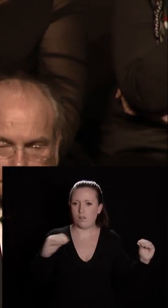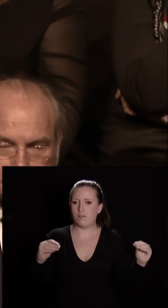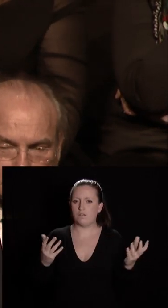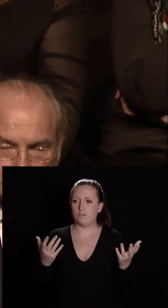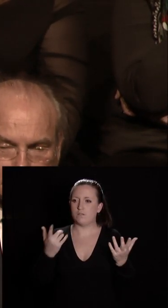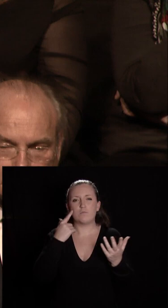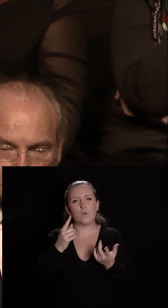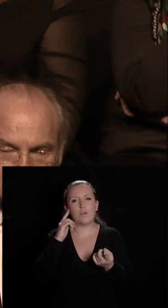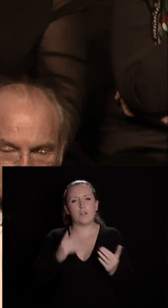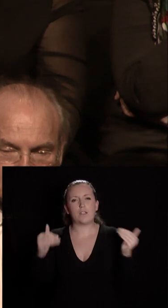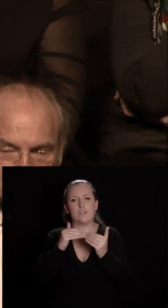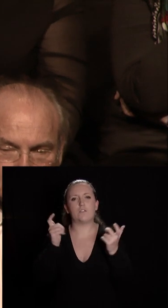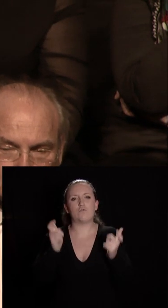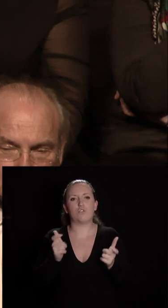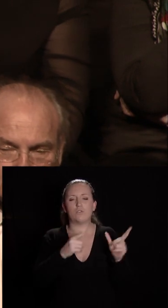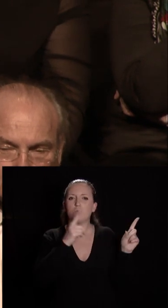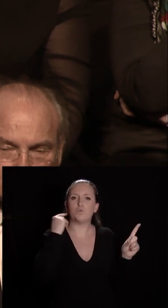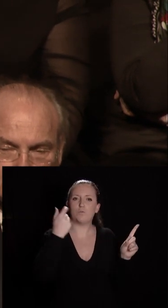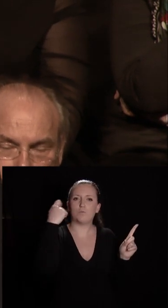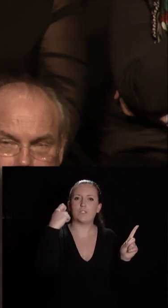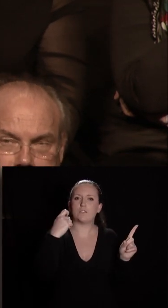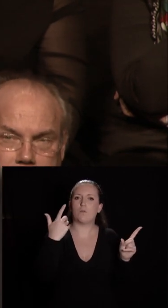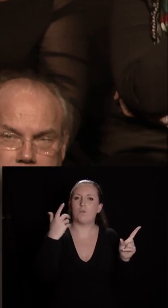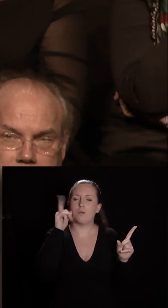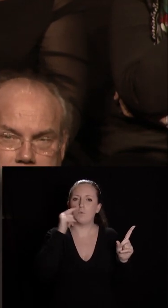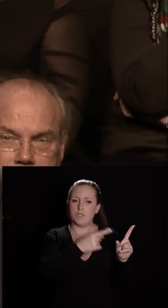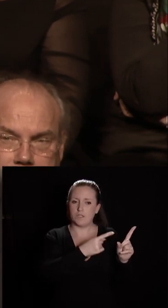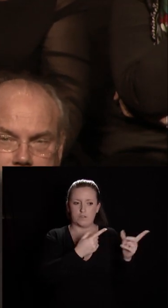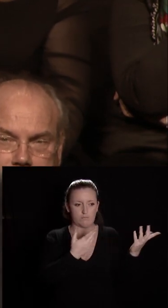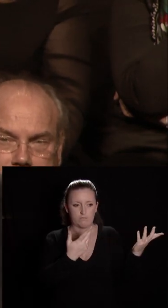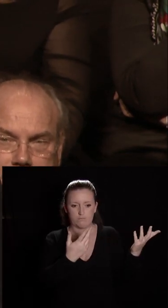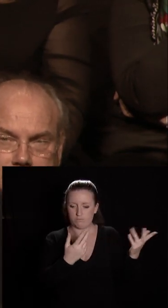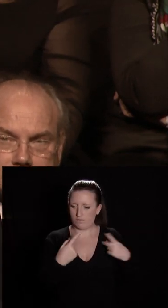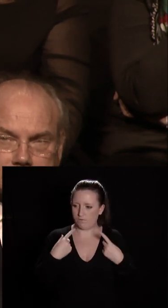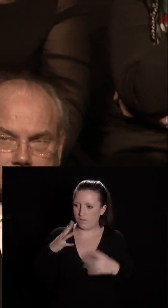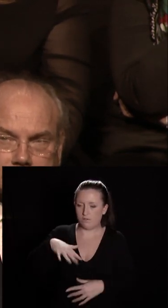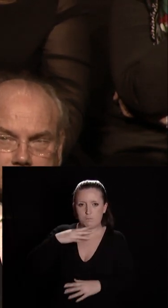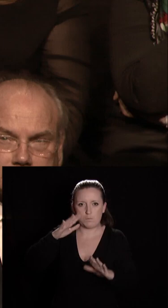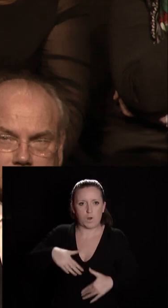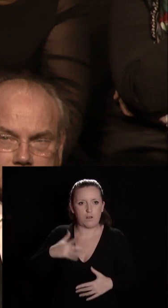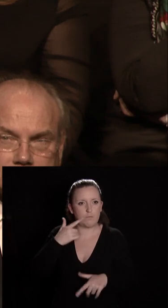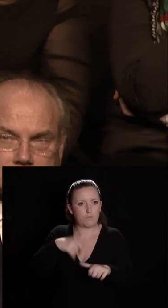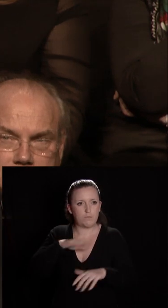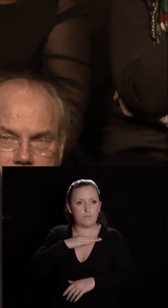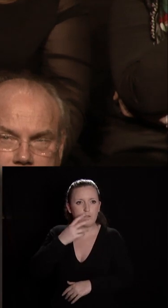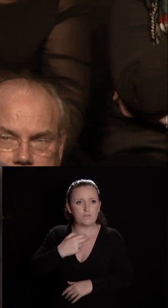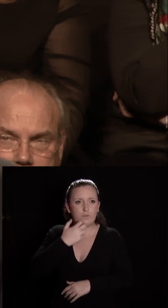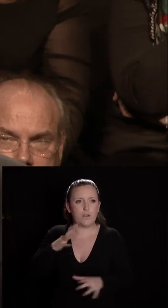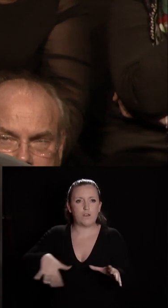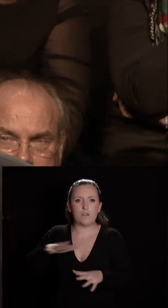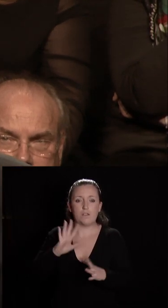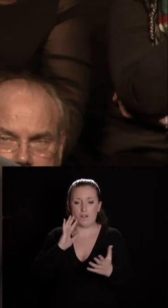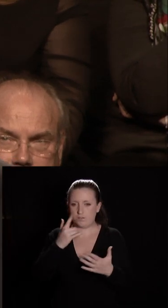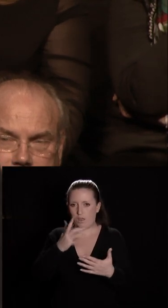des chances annoncée par le président de la république n'est pas vécue comme telle par nombre de français nous sommes un peu dans une